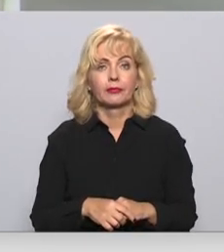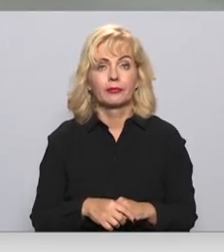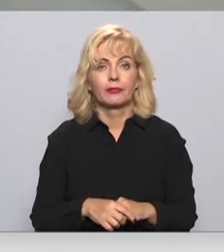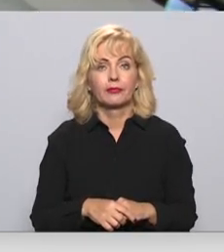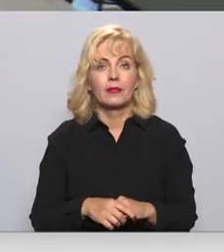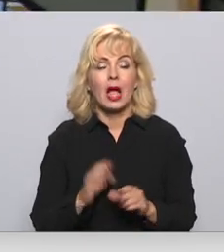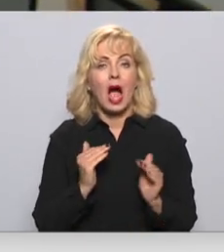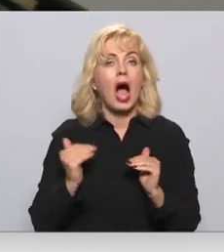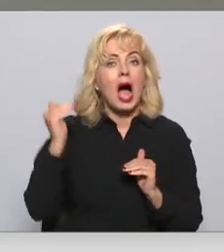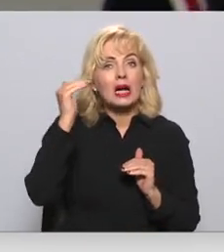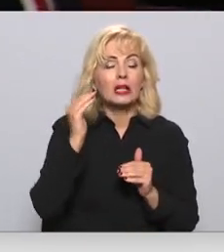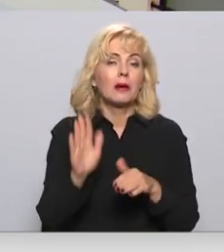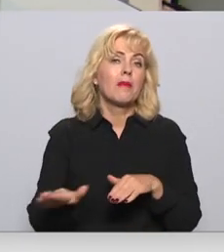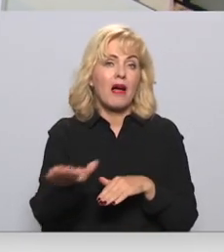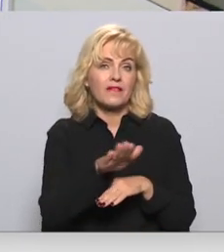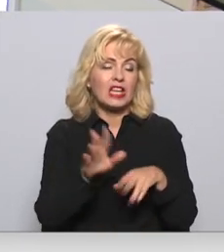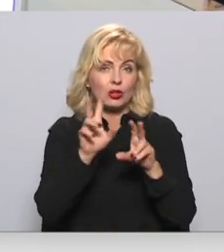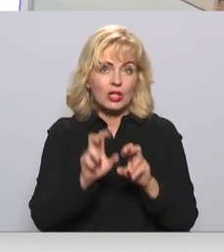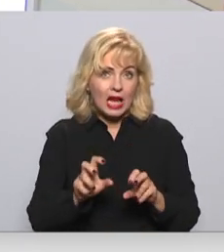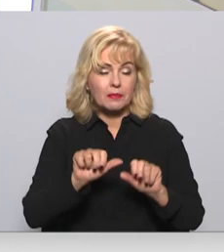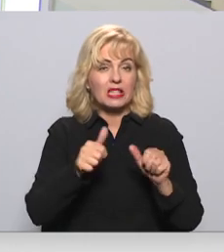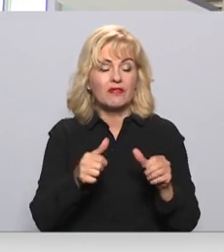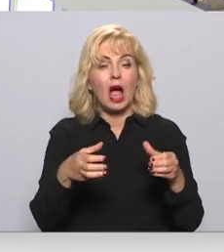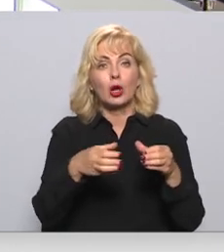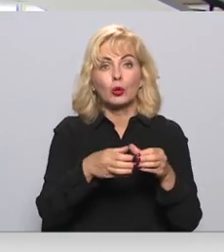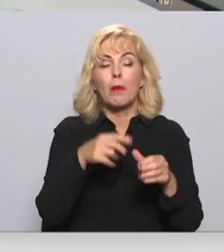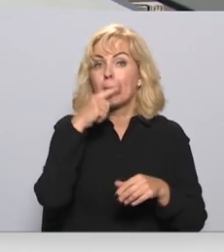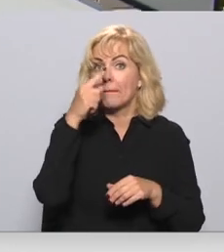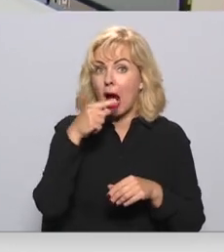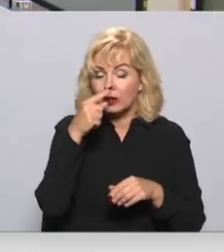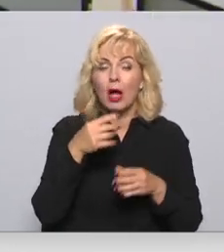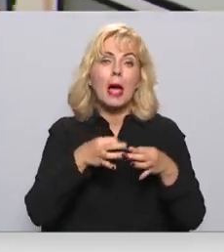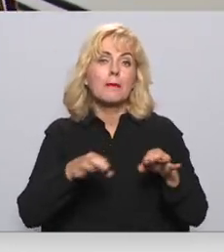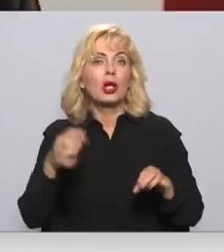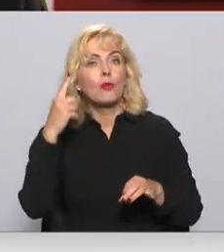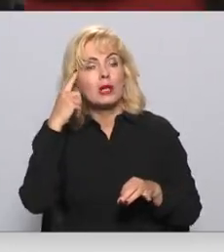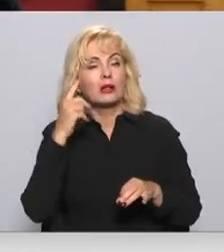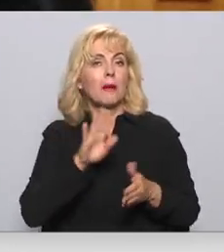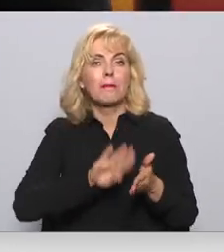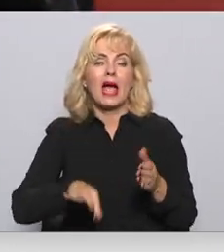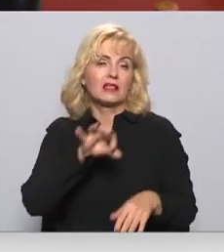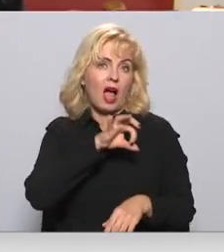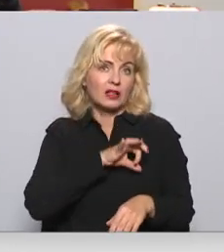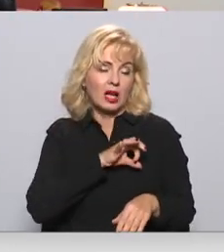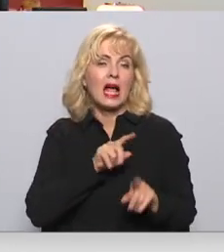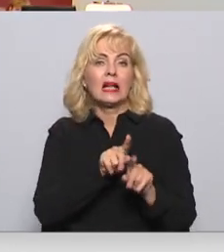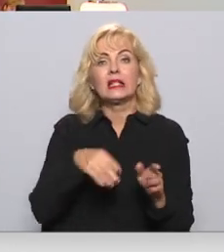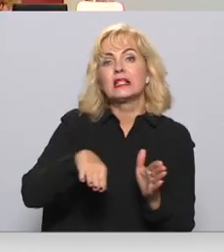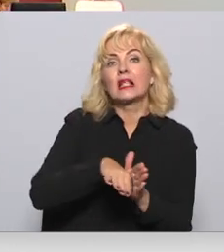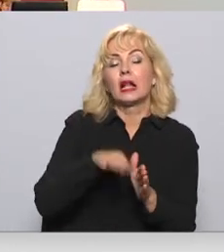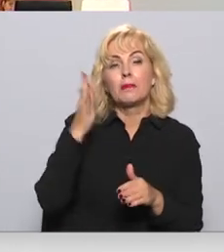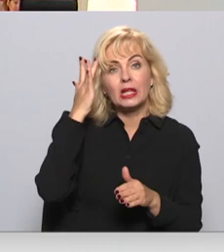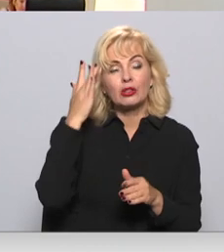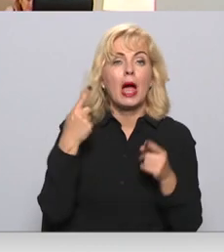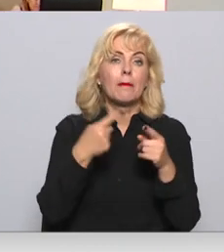Akadēmiskās vidas ekspertu grupa tika izveidota šā gada martā. Grupa darbojās uz brīvprātīgas un neatalgotas līdzdalības principu, un tās